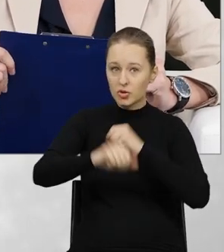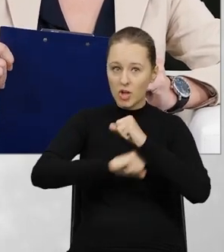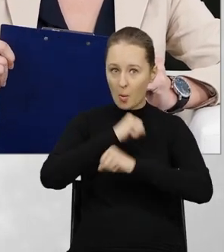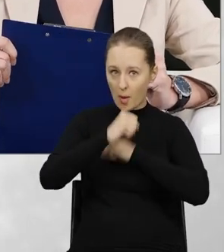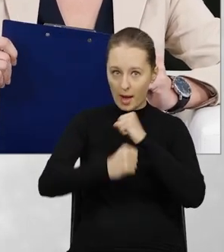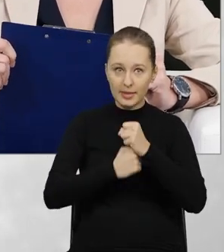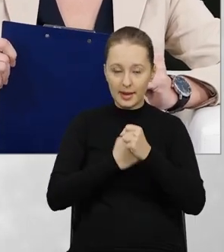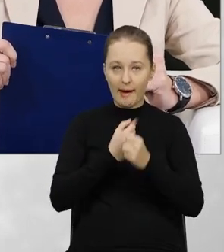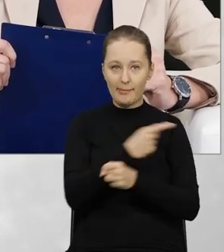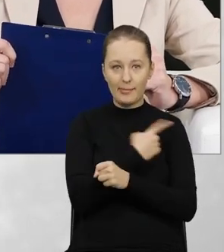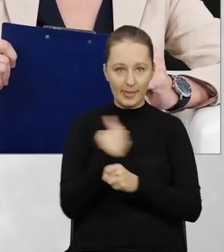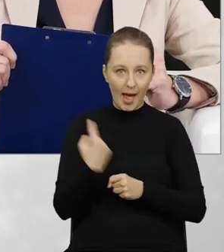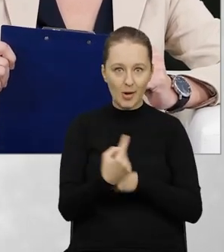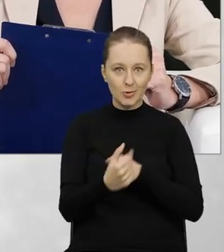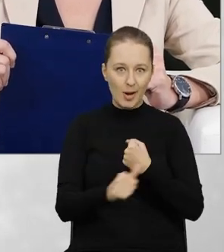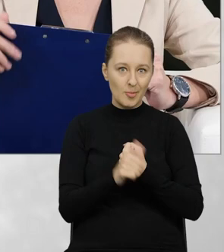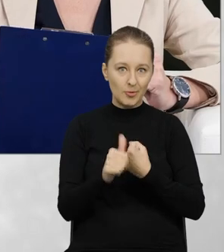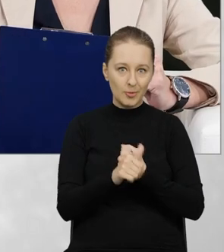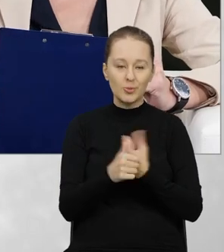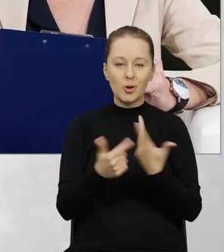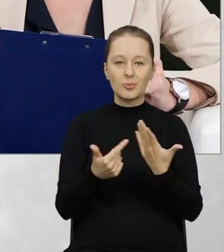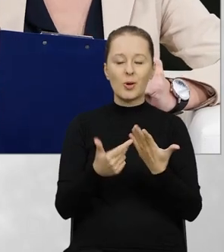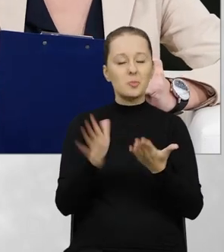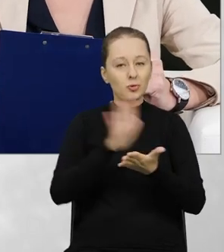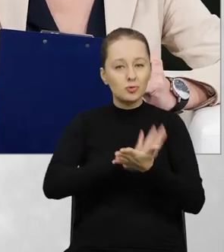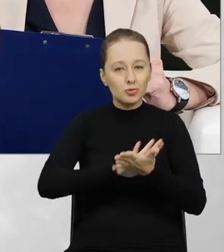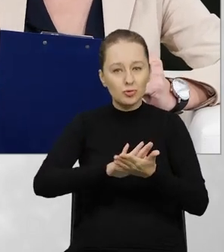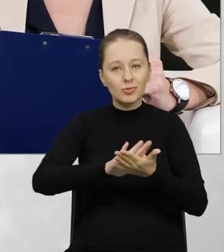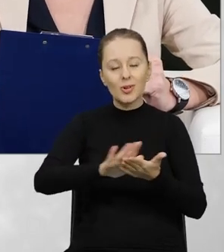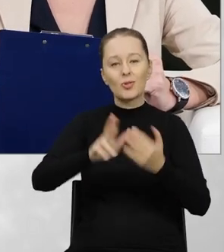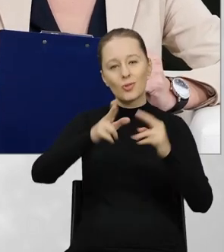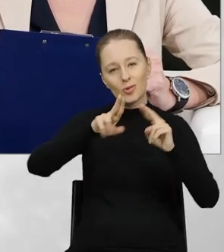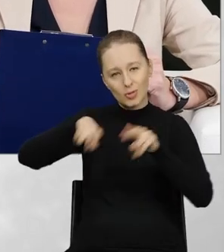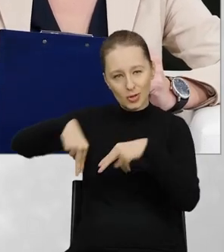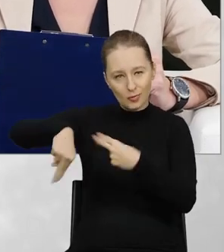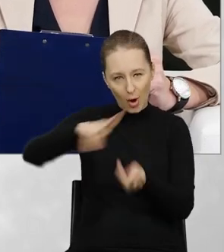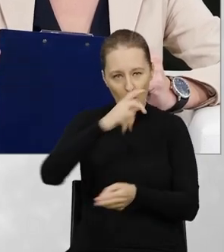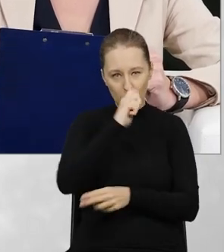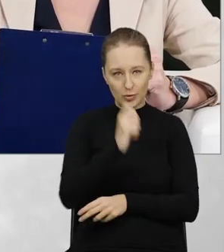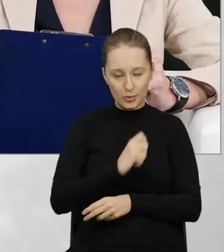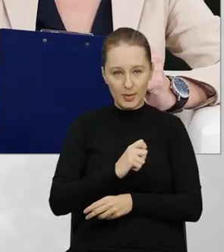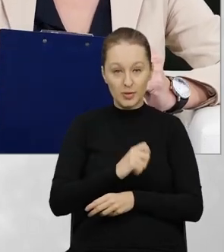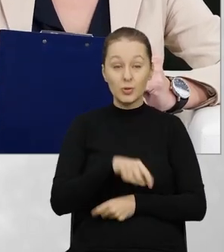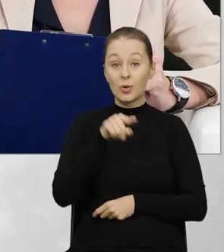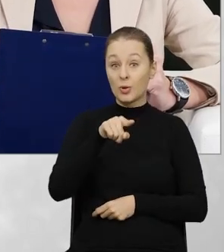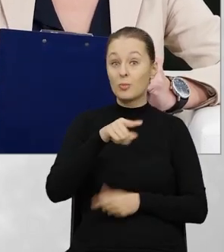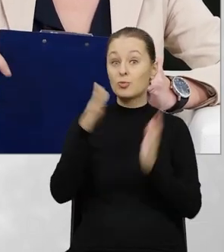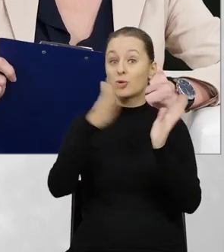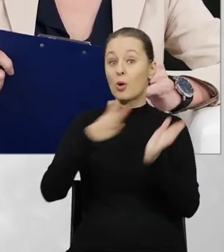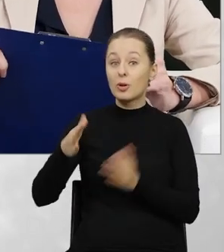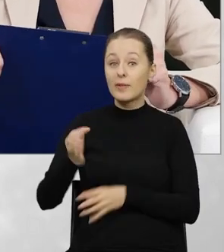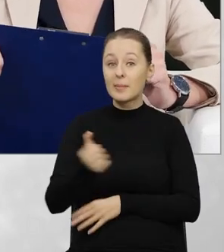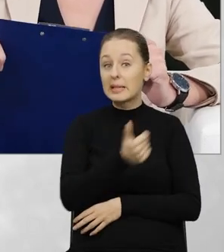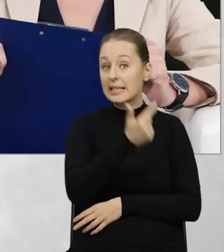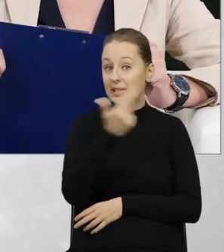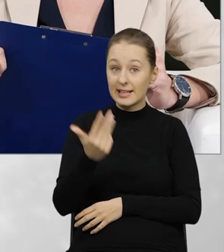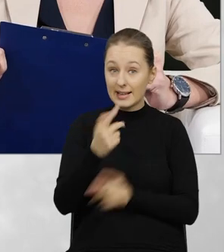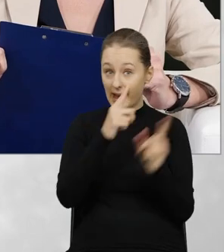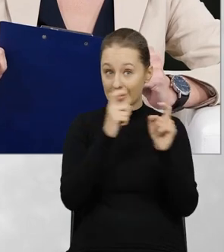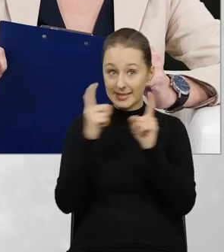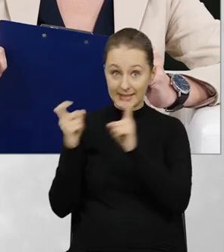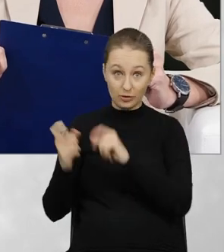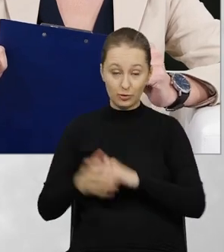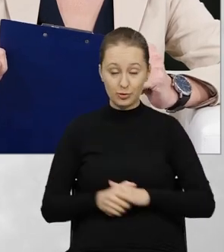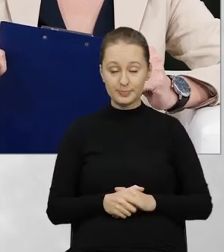te działania nasze doprowadzają do zwrotu tych odpadów do krajów pochodzenia, to tutaj przygotowałam kilka